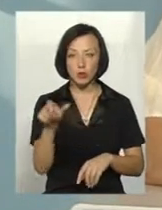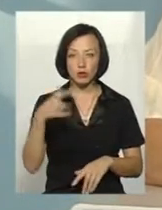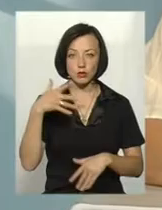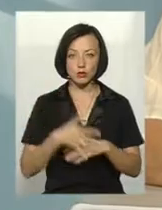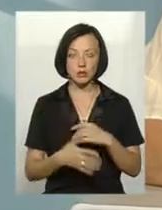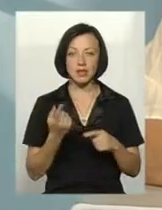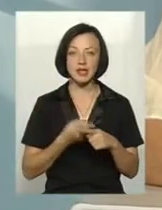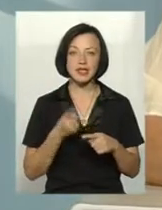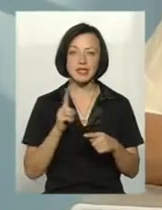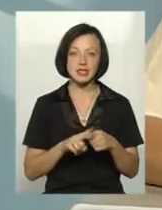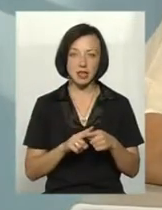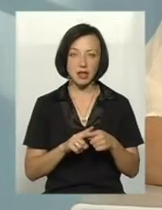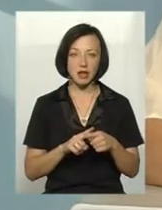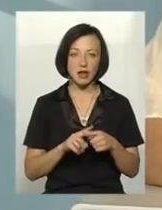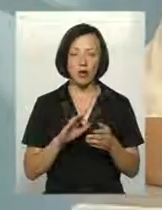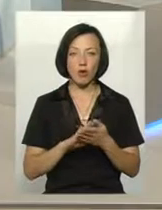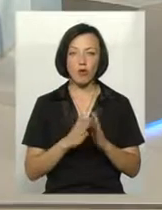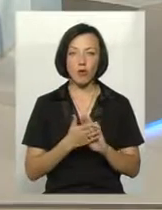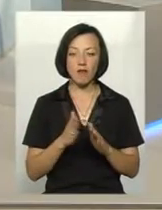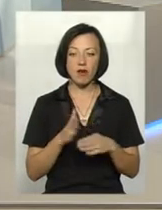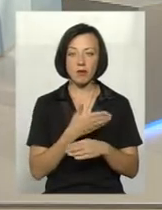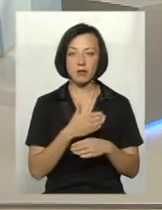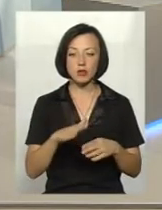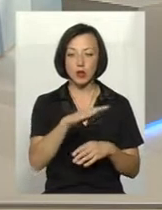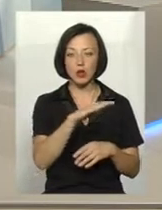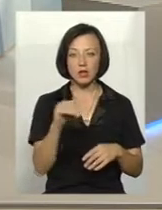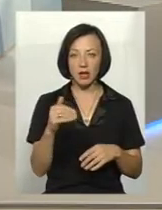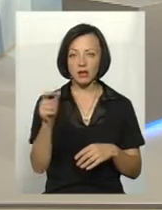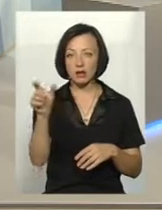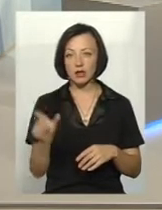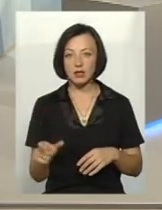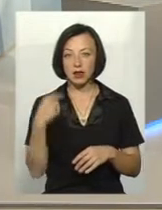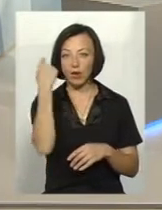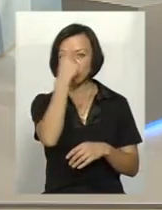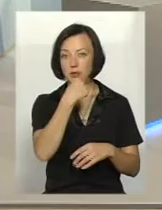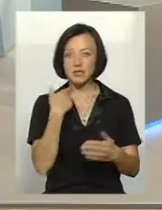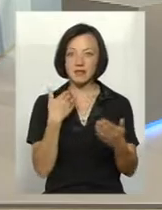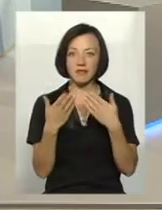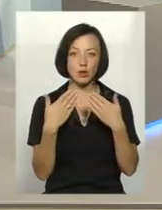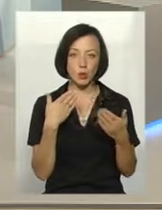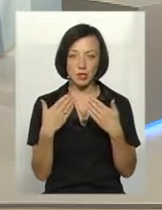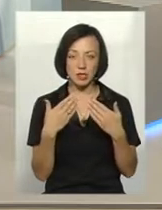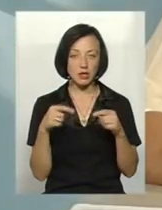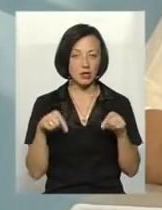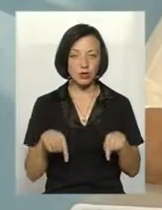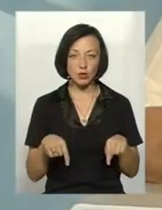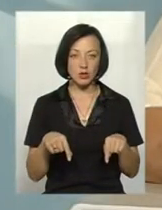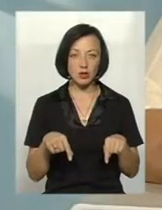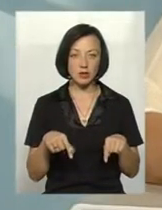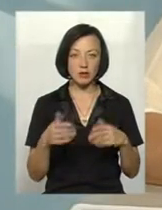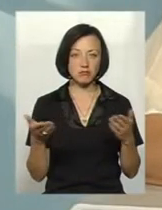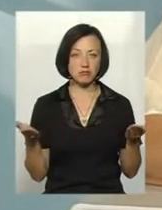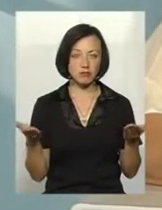це умови між орендаторами, між орендаторами, це їхні особисті відносини. І тут не він,